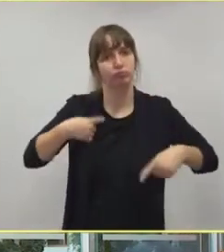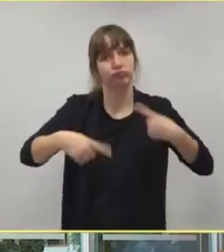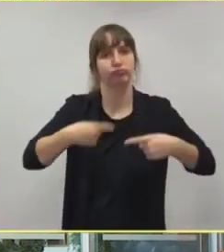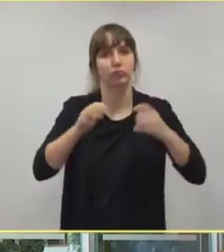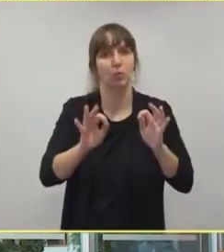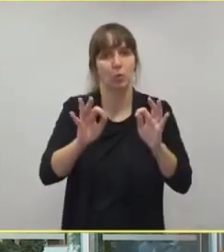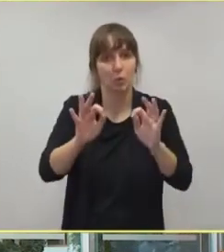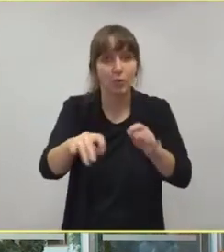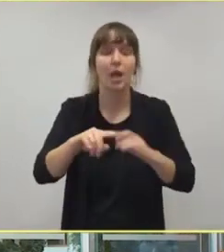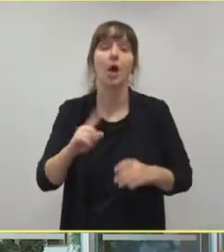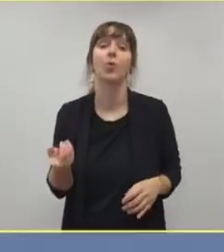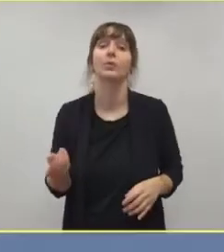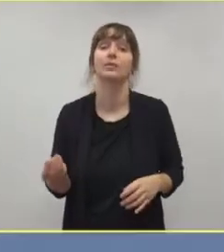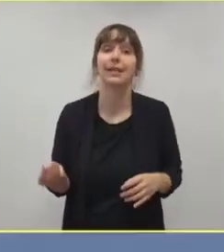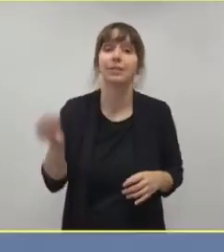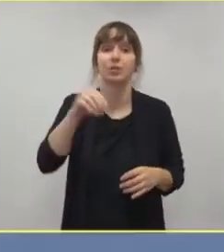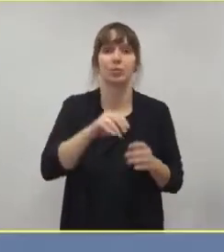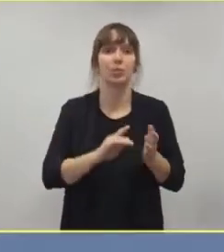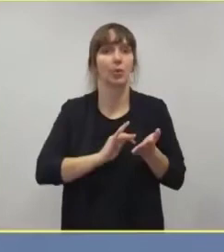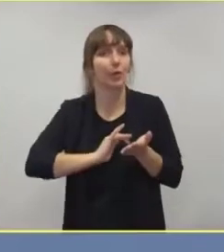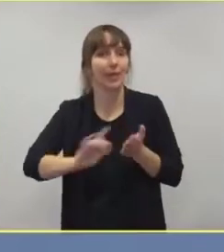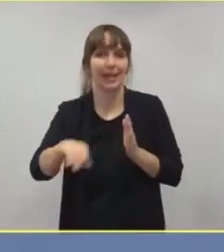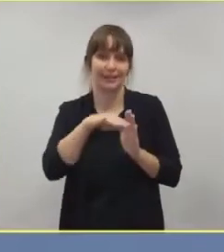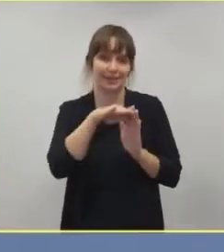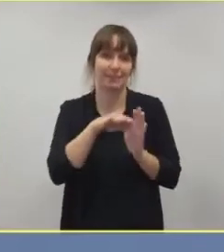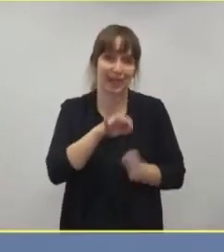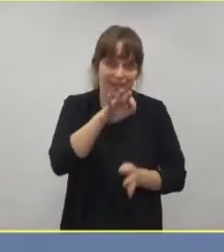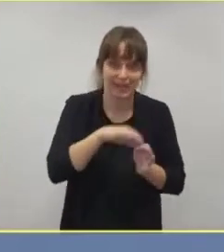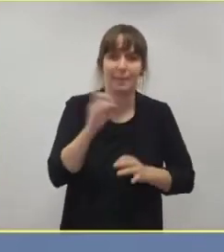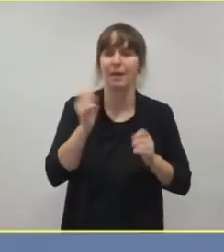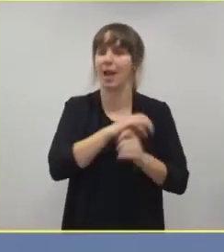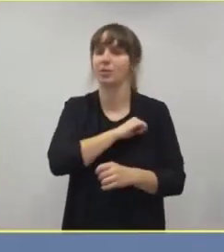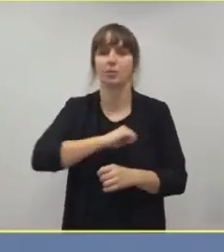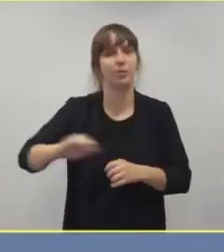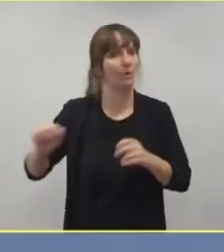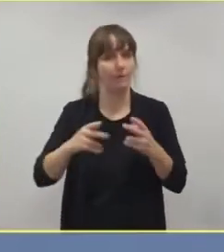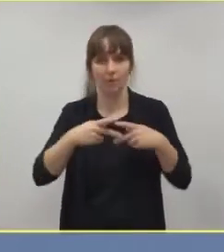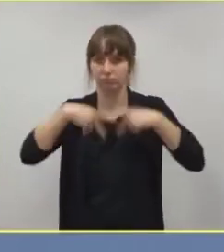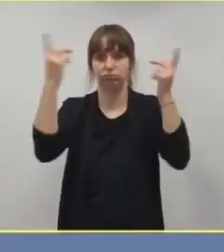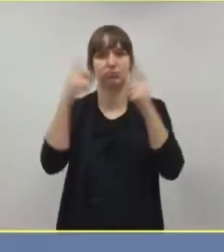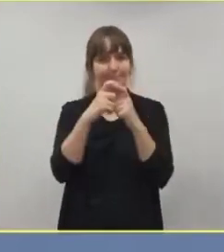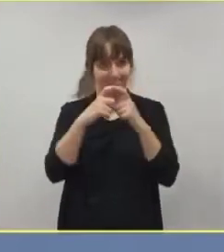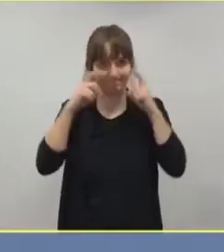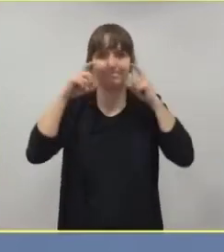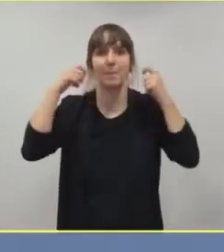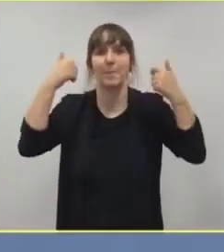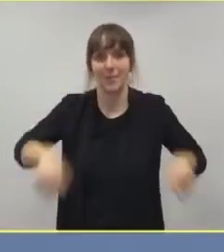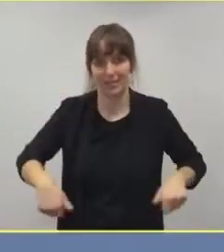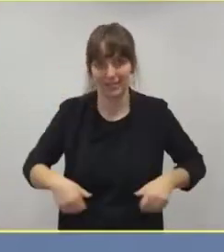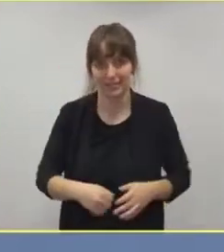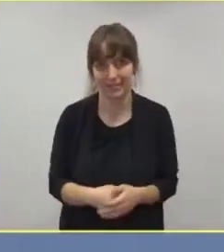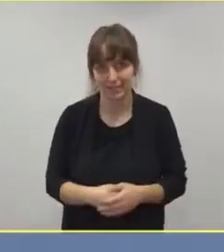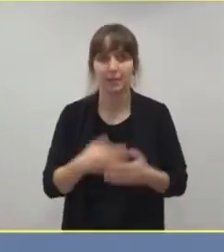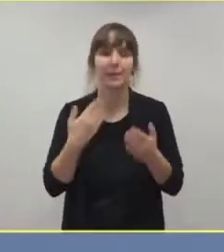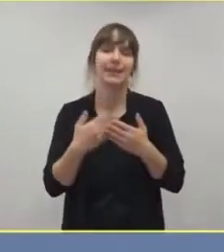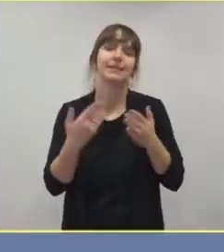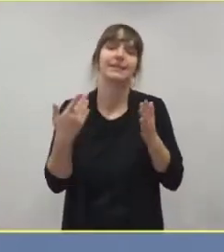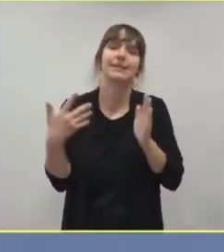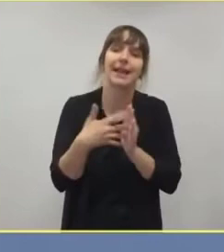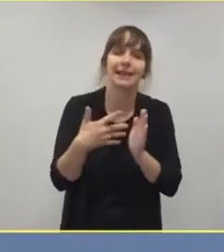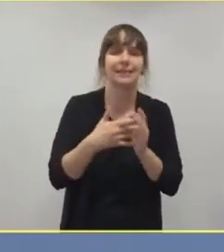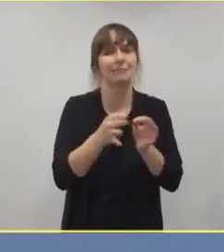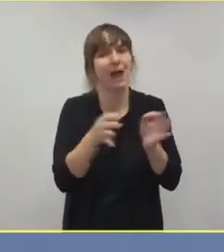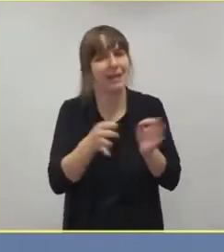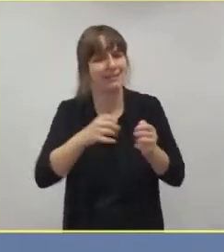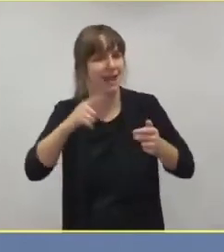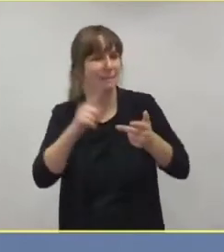wurden dann die Hygienemaßnahmen, Mundschutz wurden natürlich sofort eingeführt. Und das war schon neben den Testungen, neben allen anderen Maßnahmen,